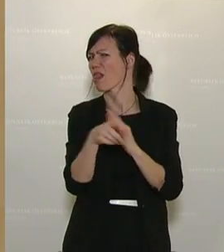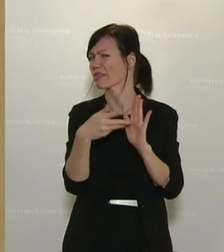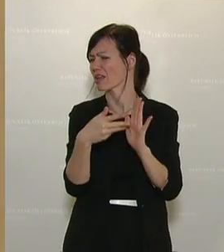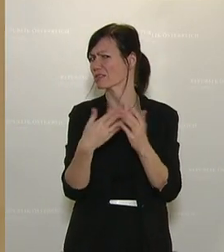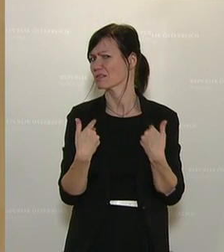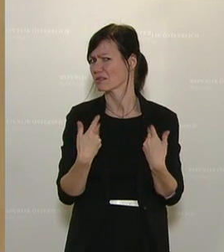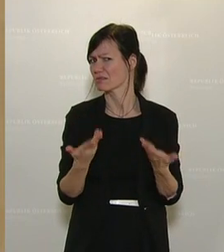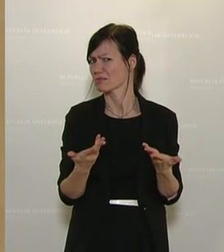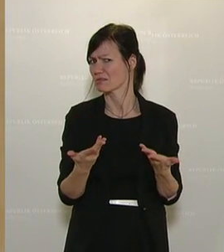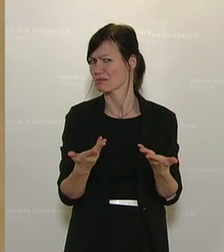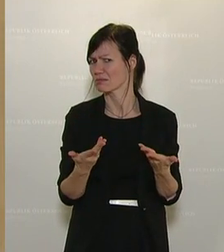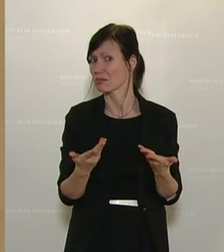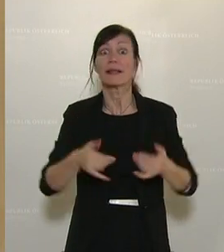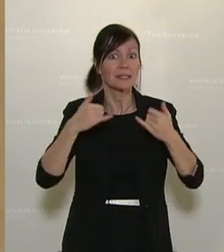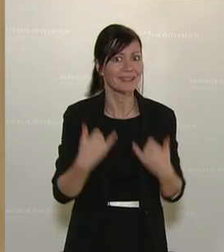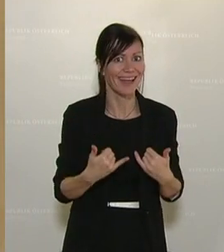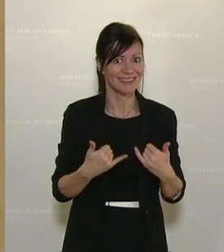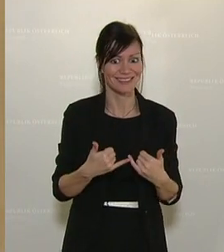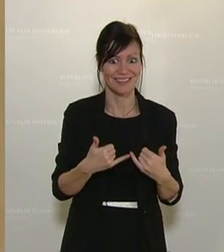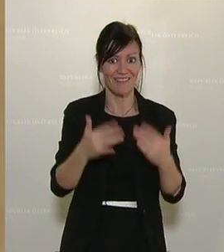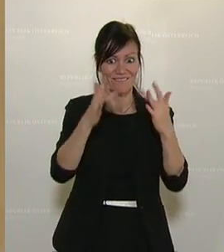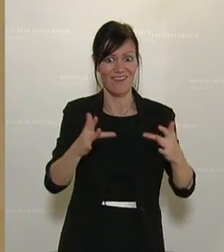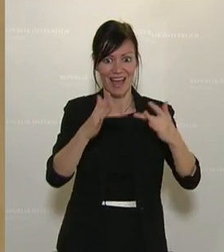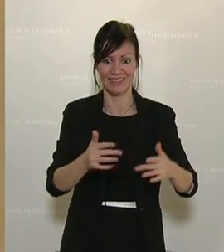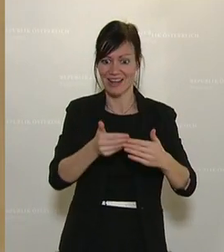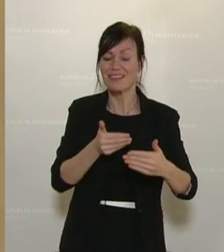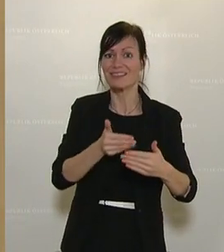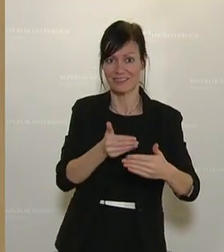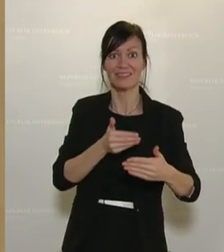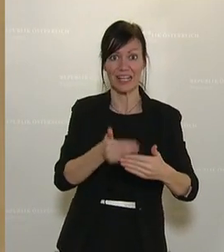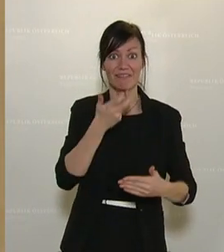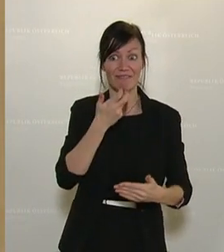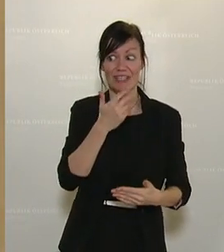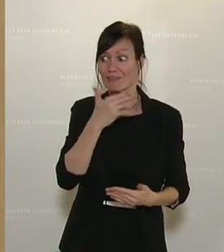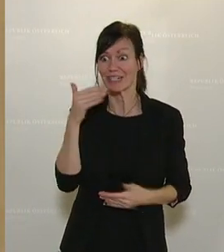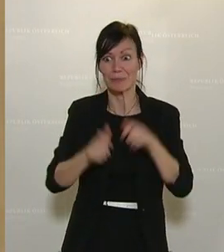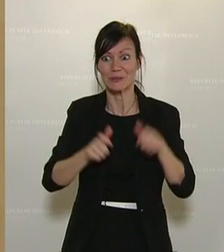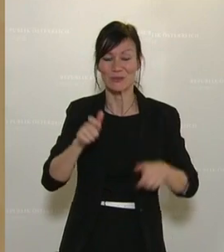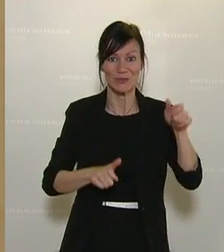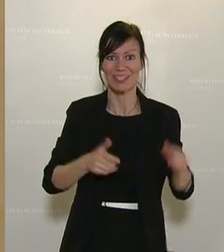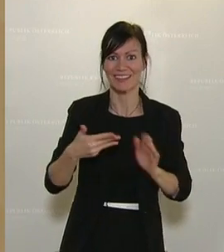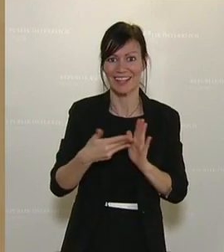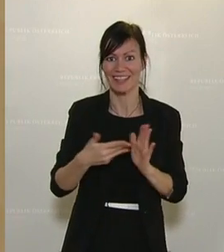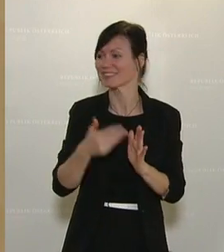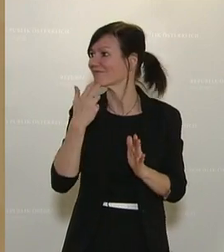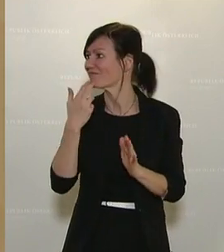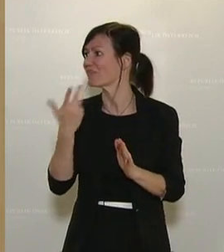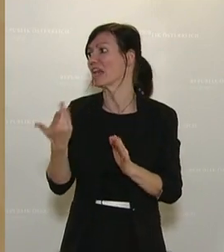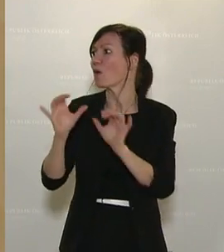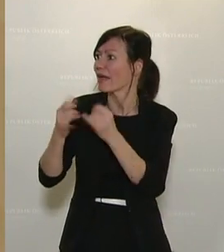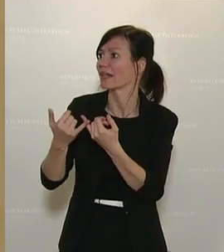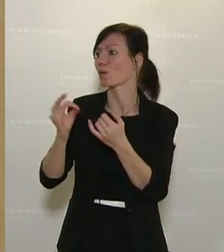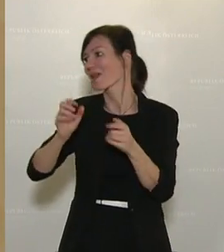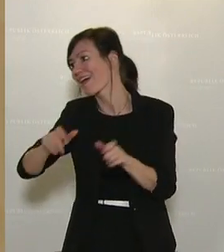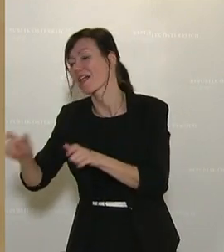Jetzt wollen sehr viele Testen gehen, weil sie sagen, sie wollen Weihnachten mit ihrer Familie verbringen und mit älteren Menschen